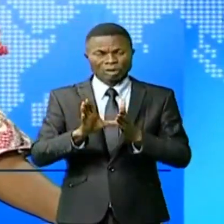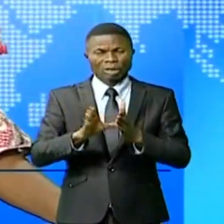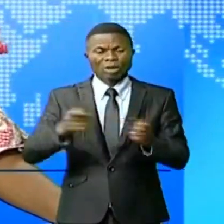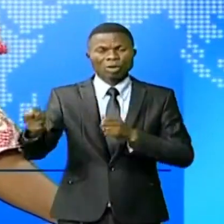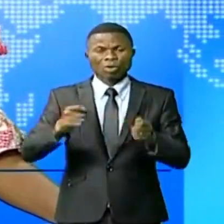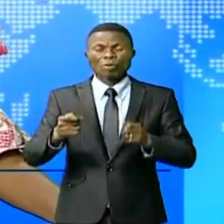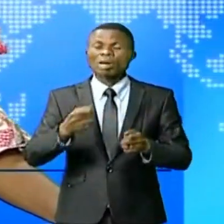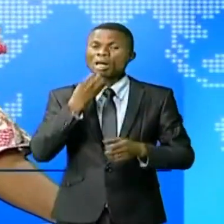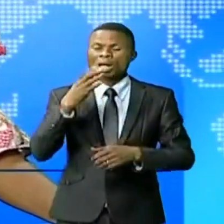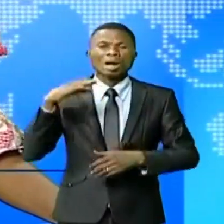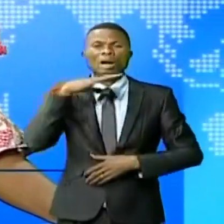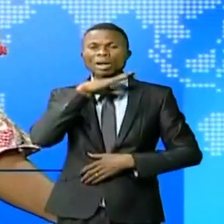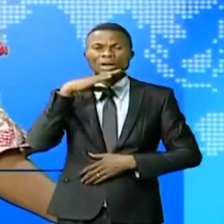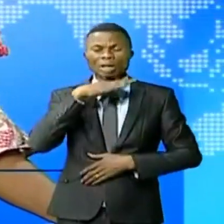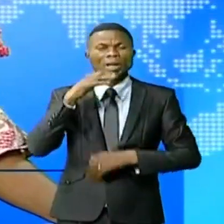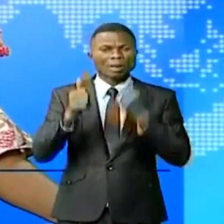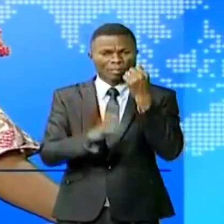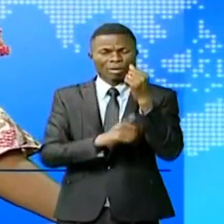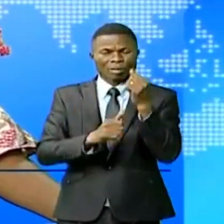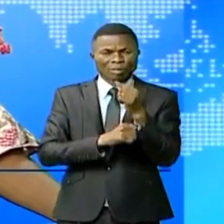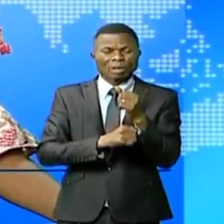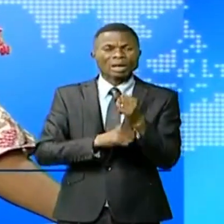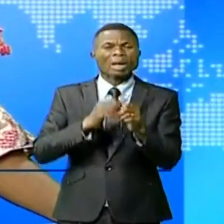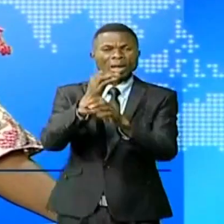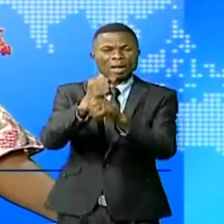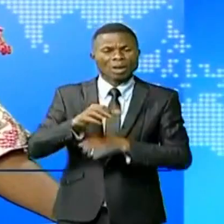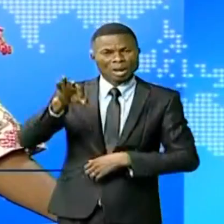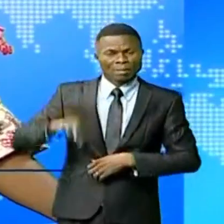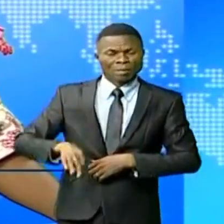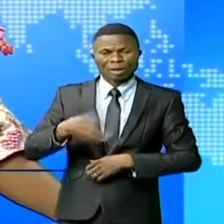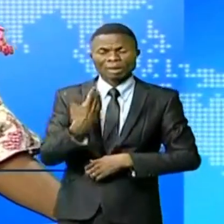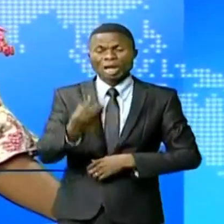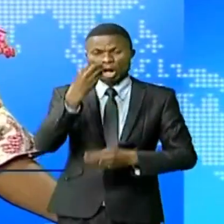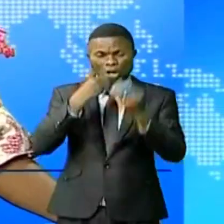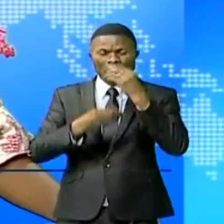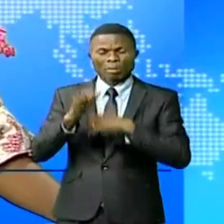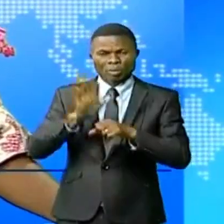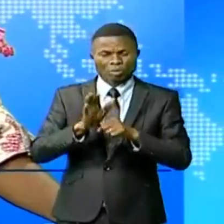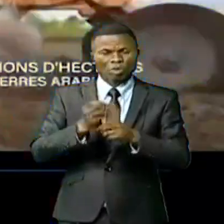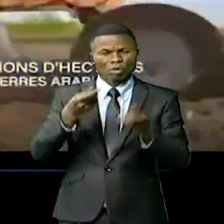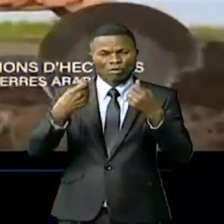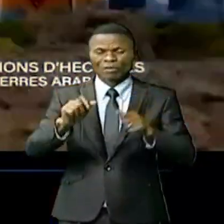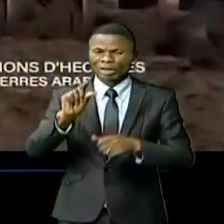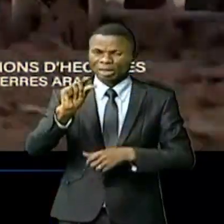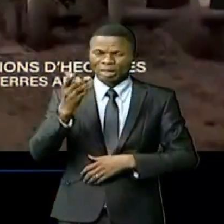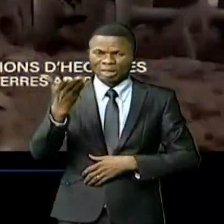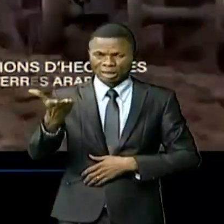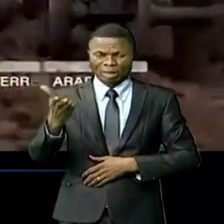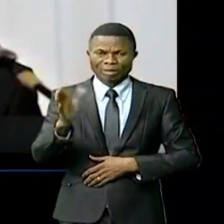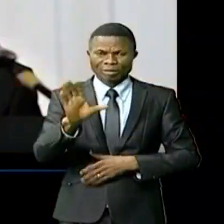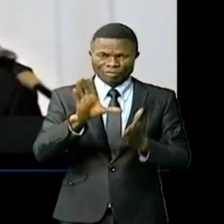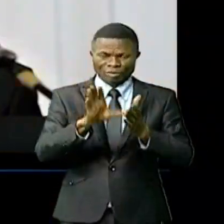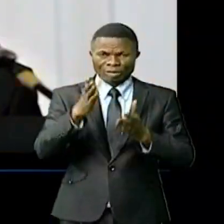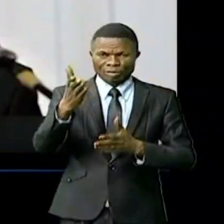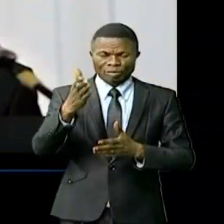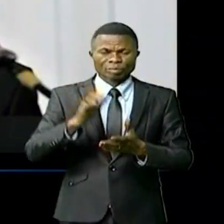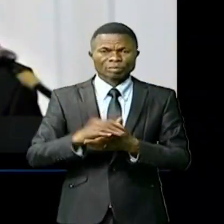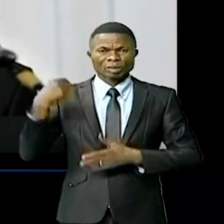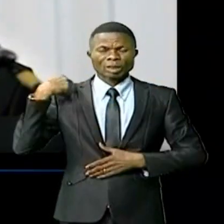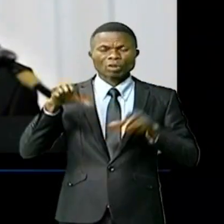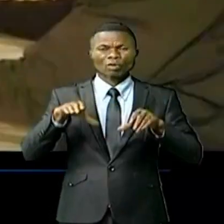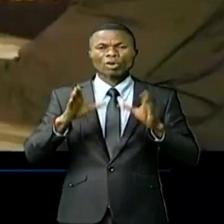Gambela, par exemple, la population a bénéficié des denrées alimentaires. Le secteur agricole du gouvernement